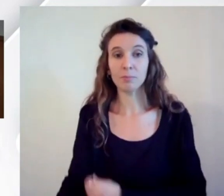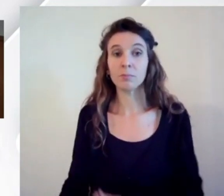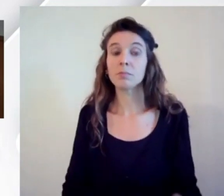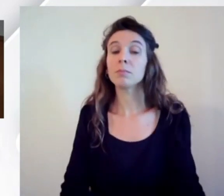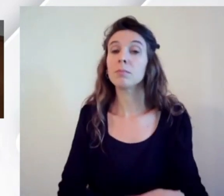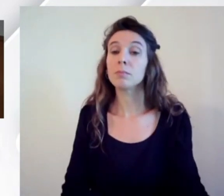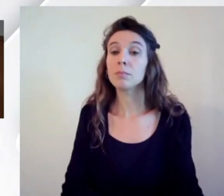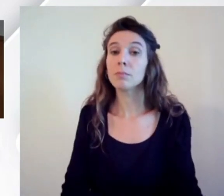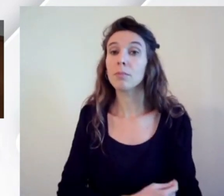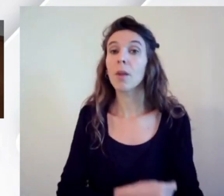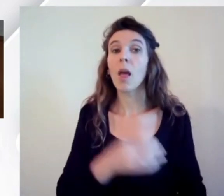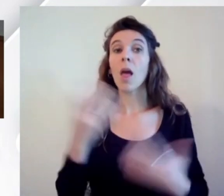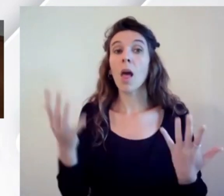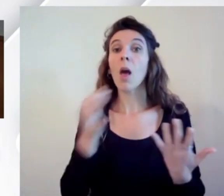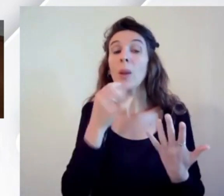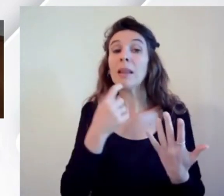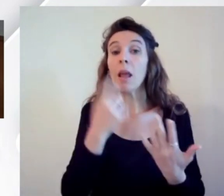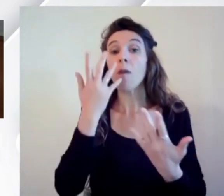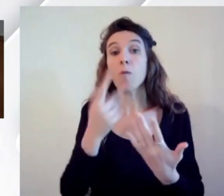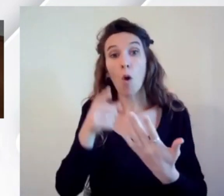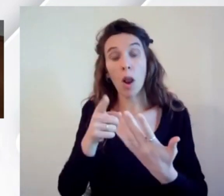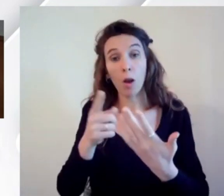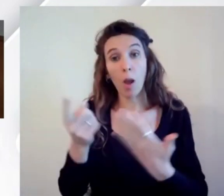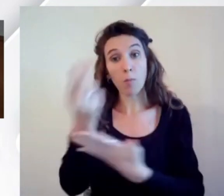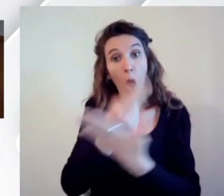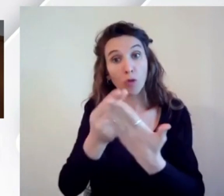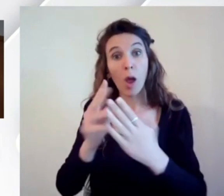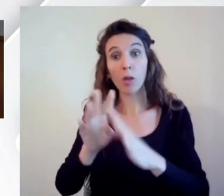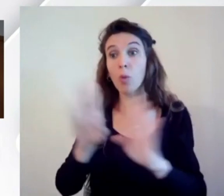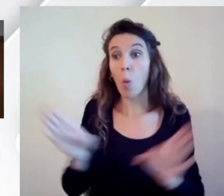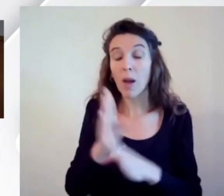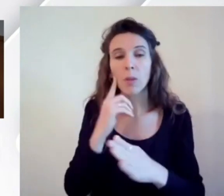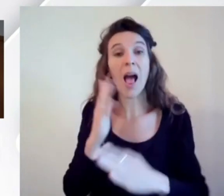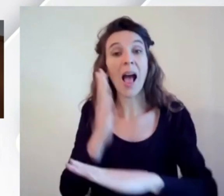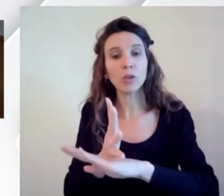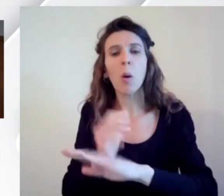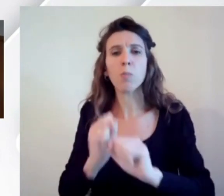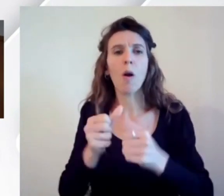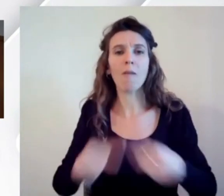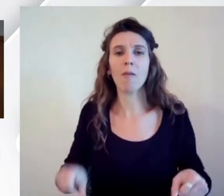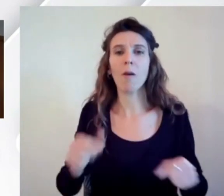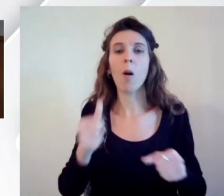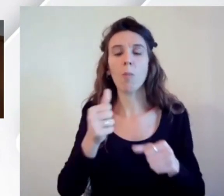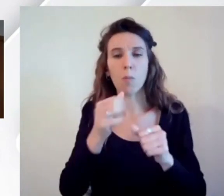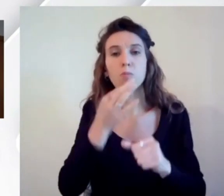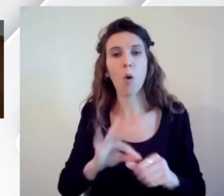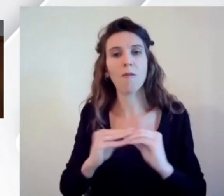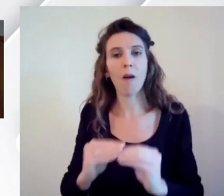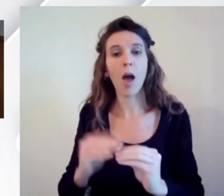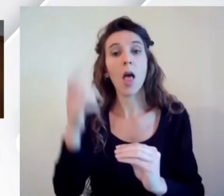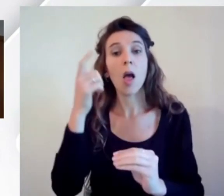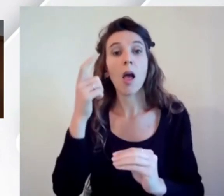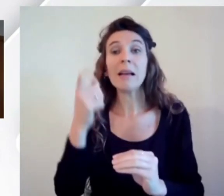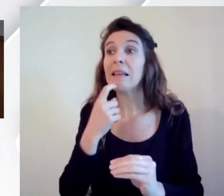accessibile può fare accessibile e smettendo chi dice il contrario oggi abbiamo un web per